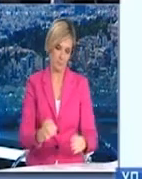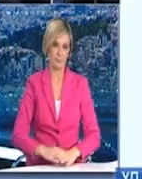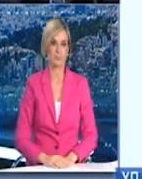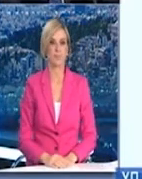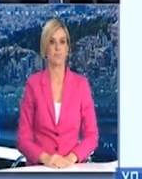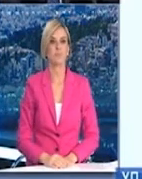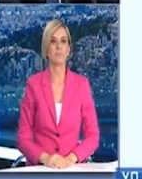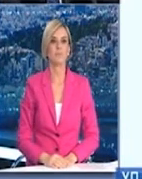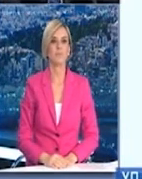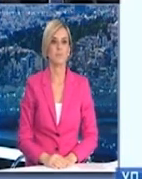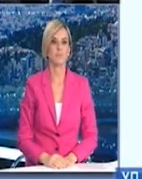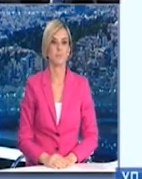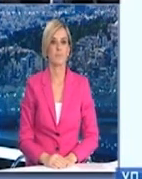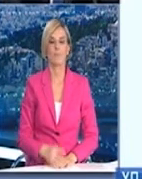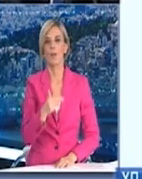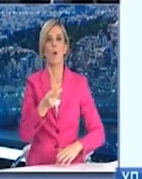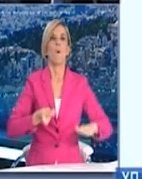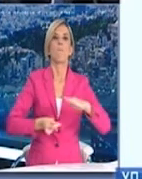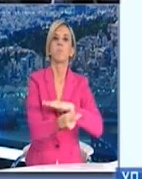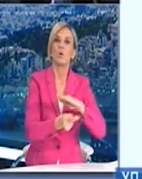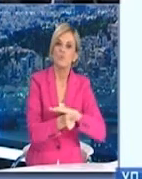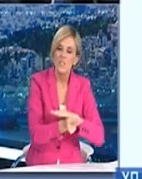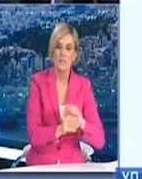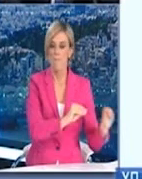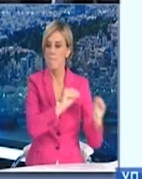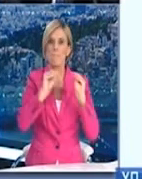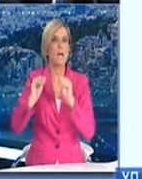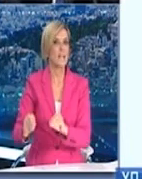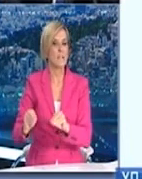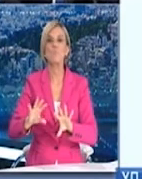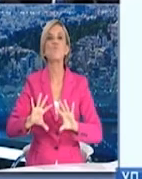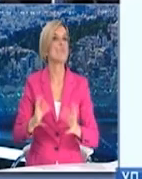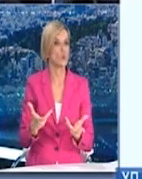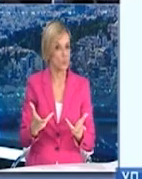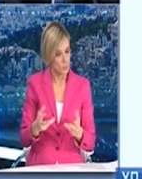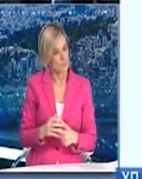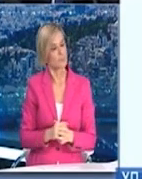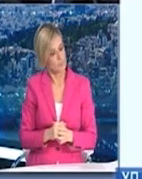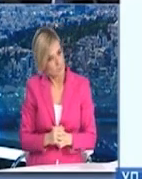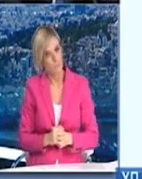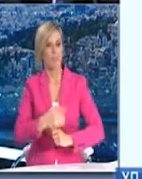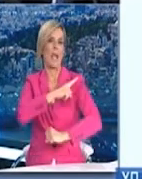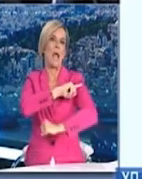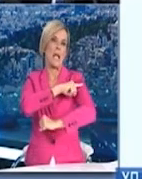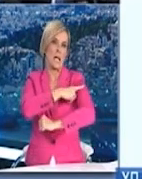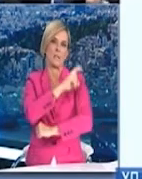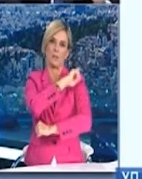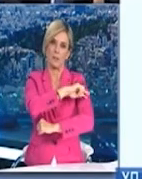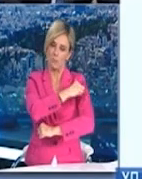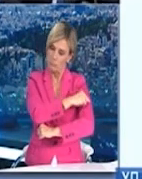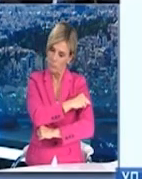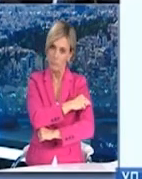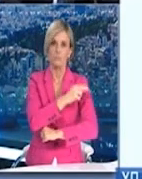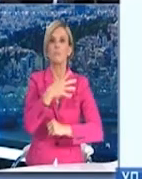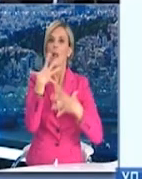Σε ό,τι έχει να κάνει με πρόσφυγες και μετανάστες. Ο εμβολιάστης μας θα γίνει από το Ιατρονοσυλλευτικό Προσωπικό του ΕΟΔΗ, στα